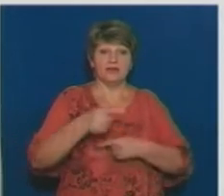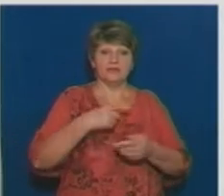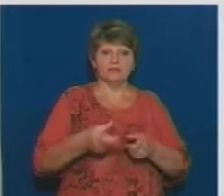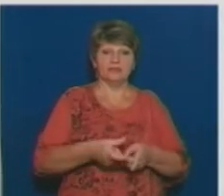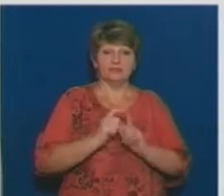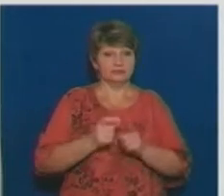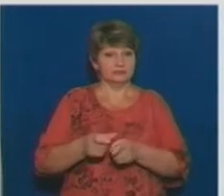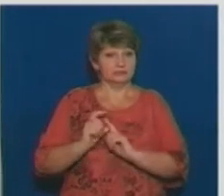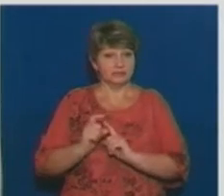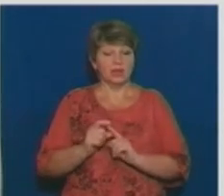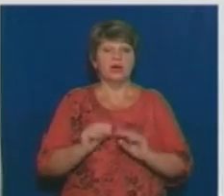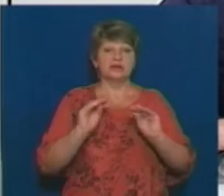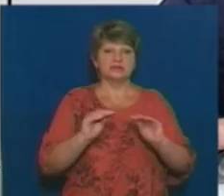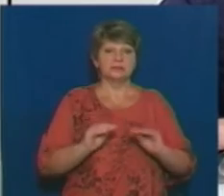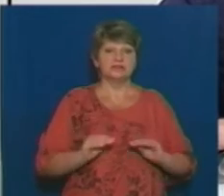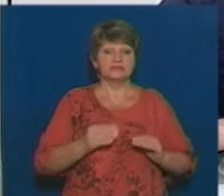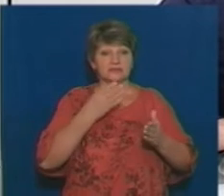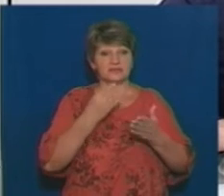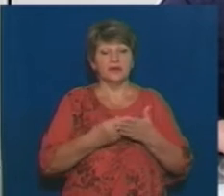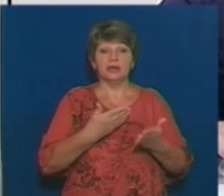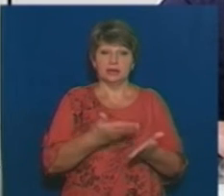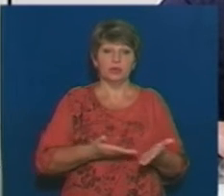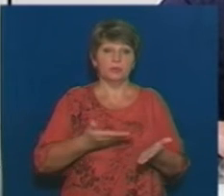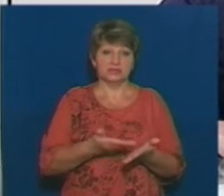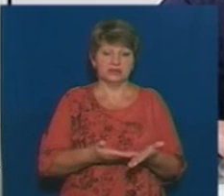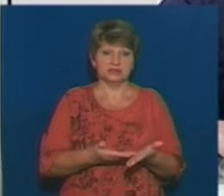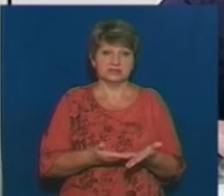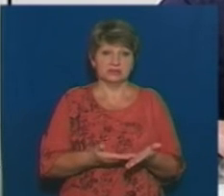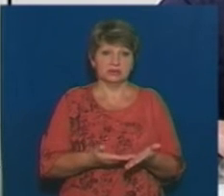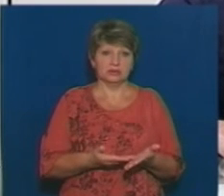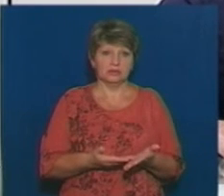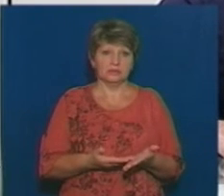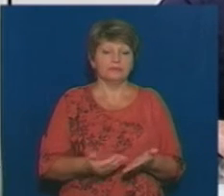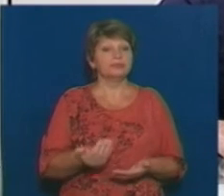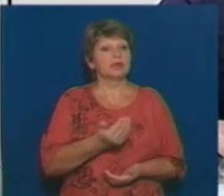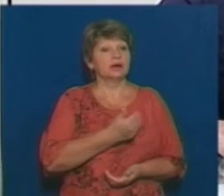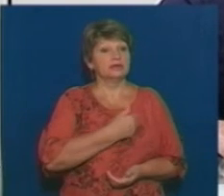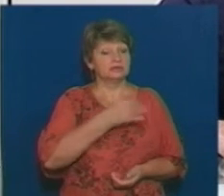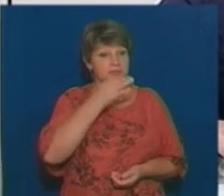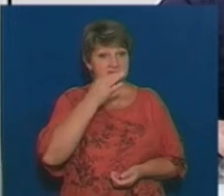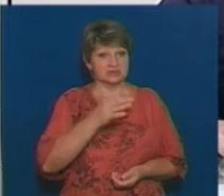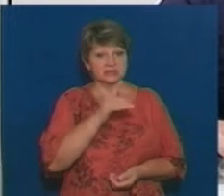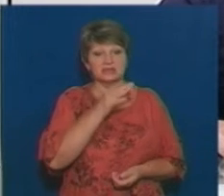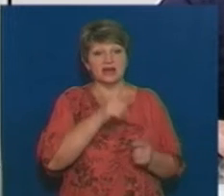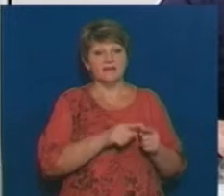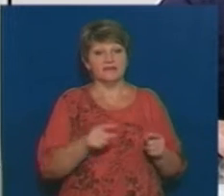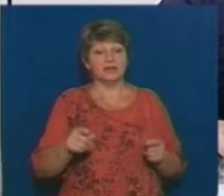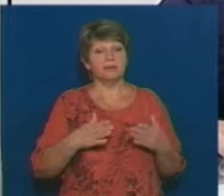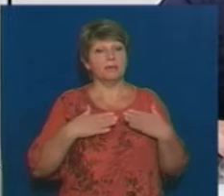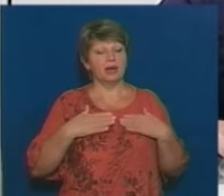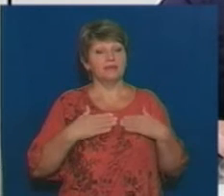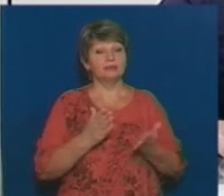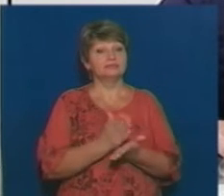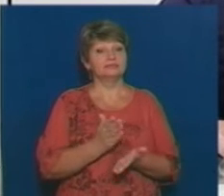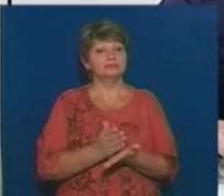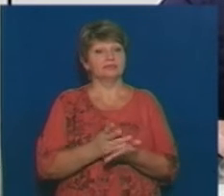у своїх рекомендацій. І хотілося б сказати, що от за час перебування мною на посаді от